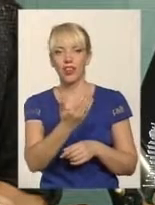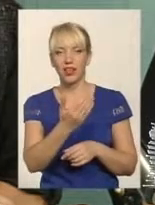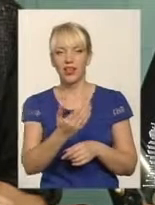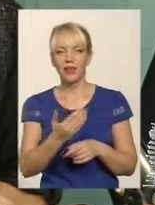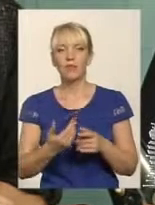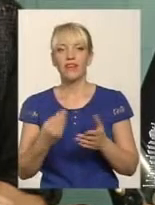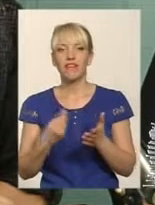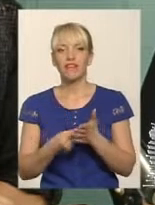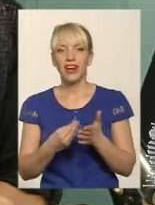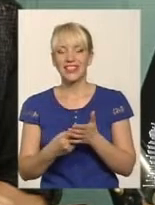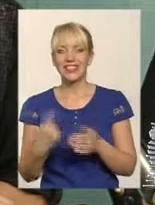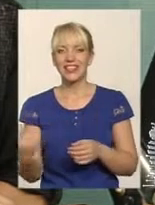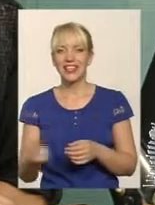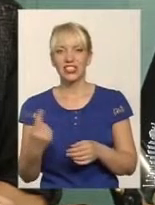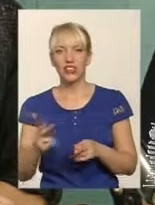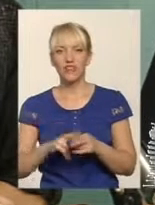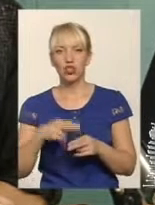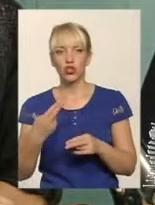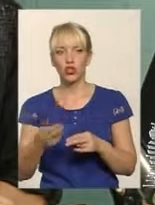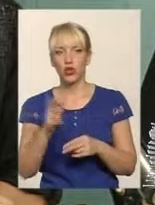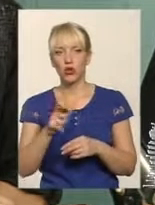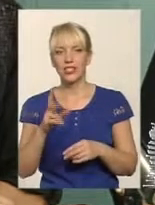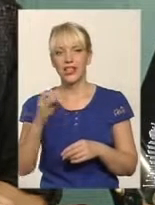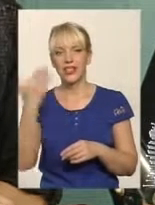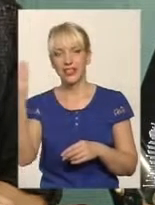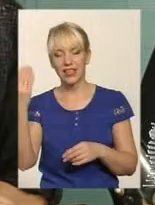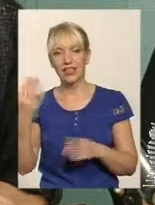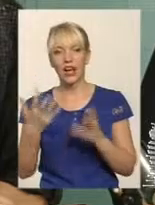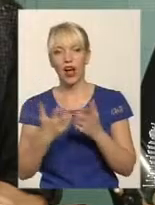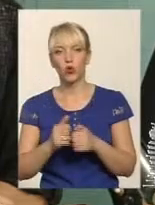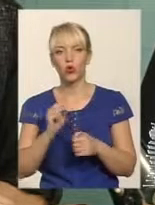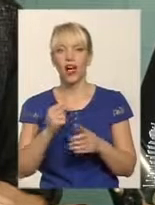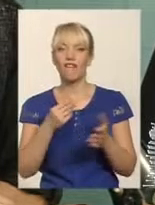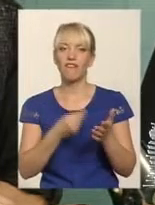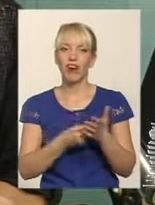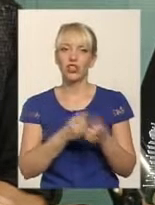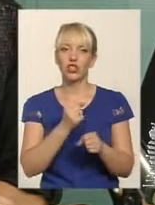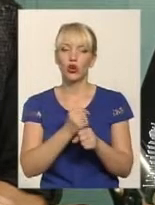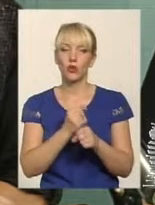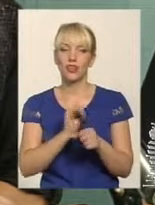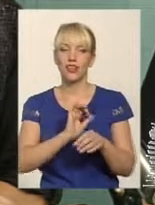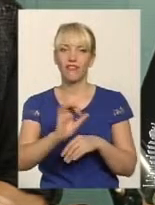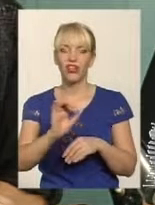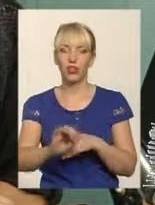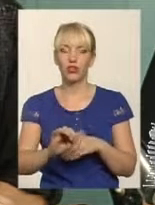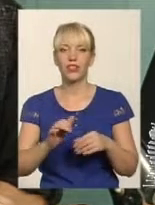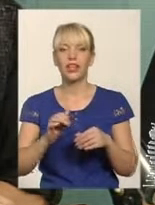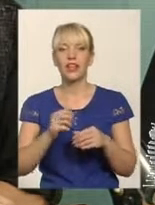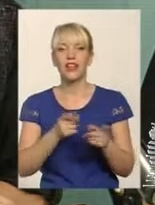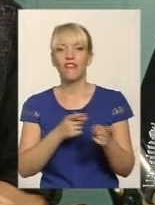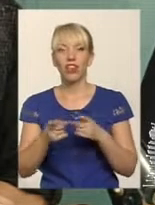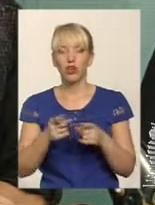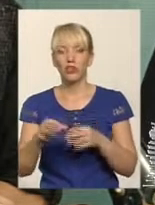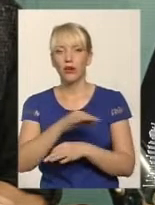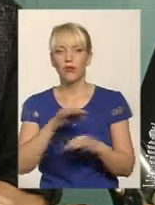Вартість лічильника відшкодовується мешканцями за їхній рахунок, а вартість робіт виготовлення проєкту теплокомуненерго